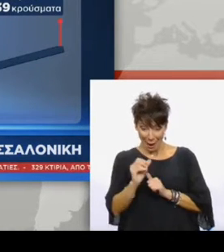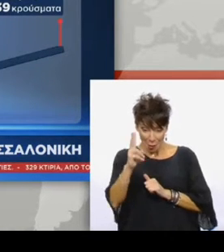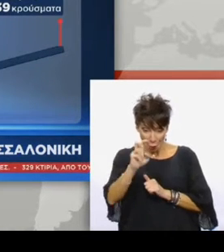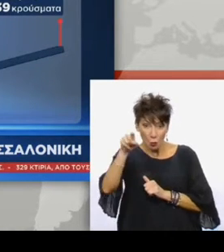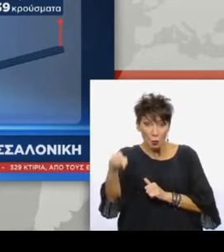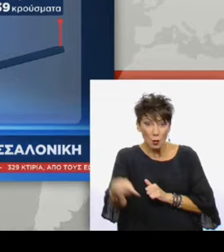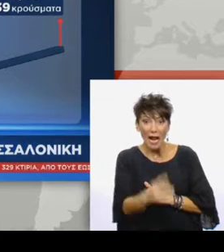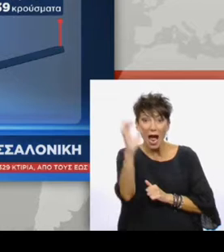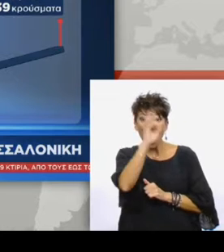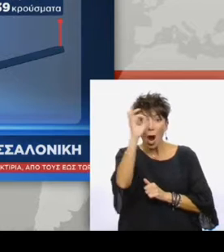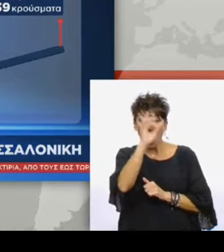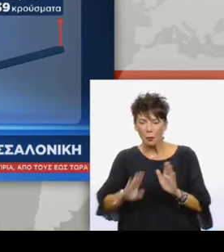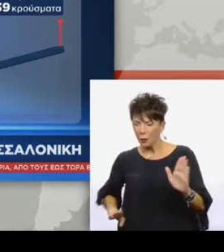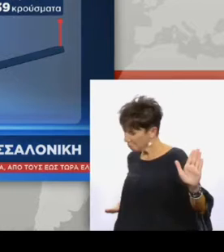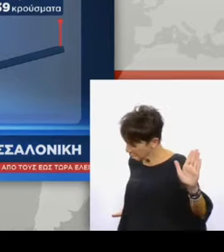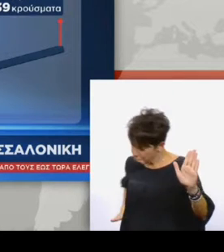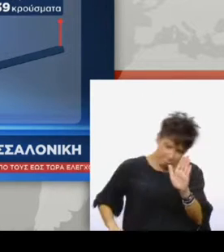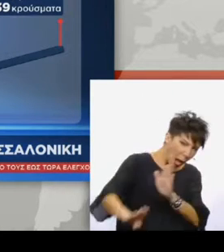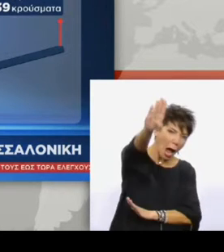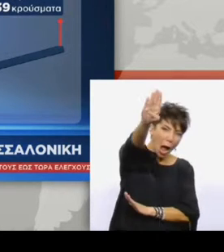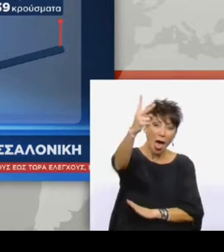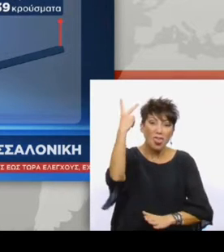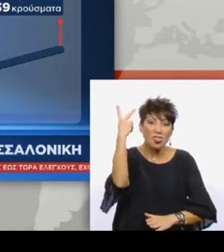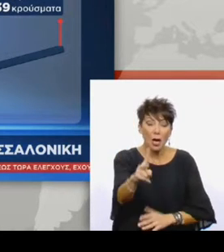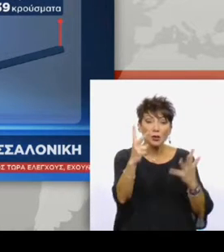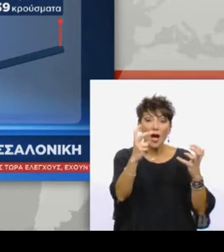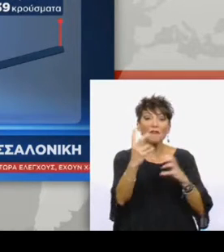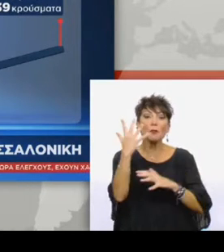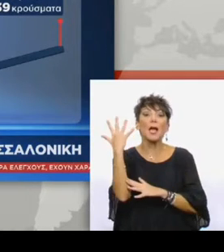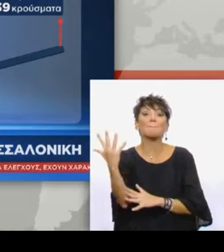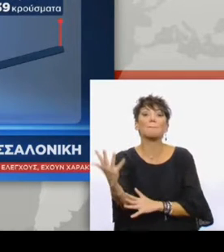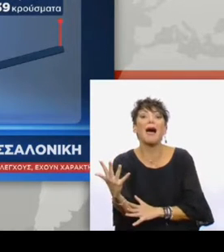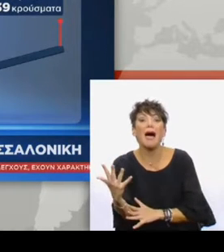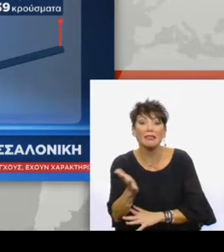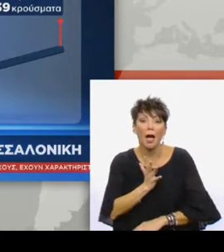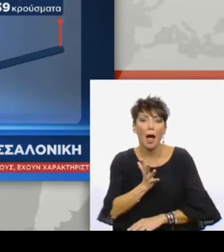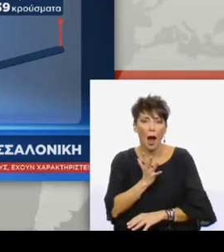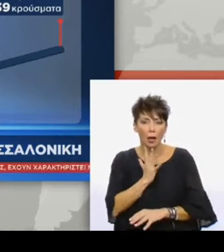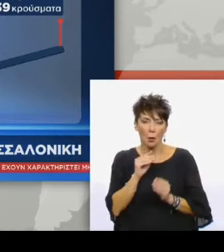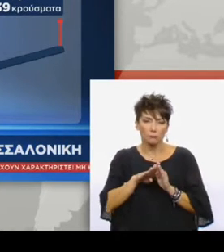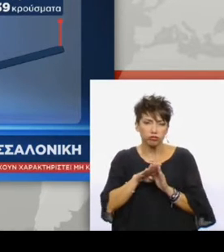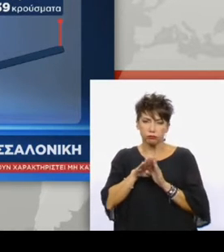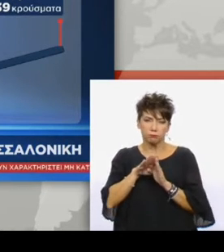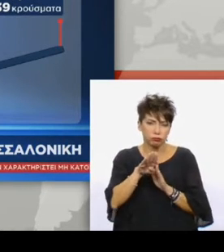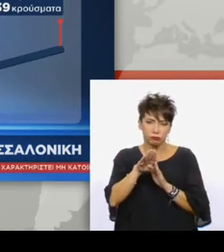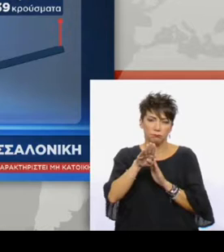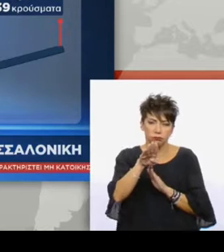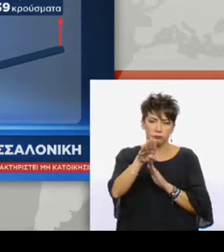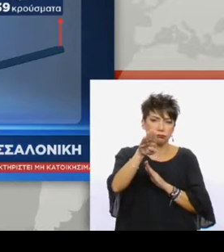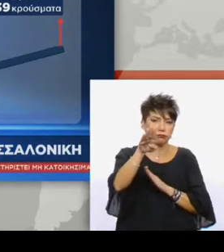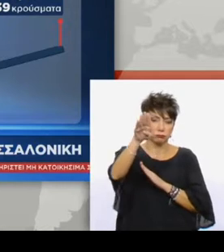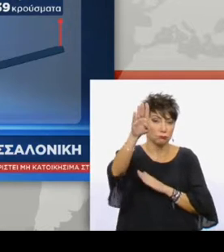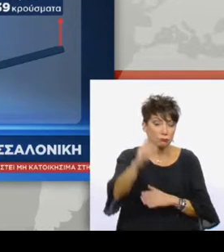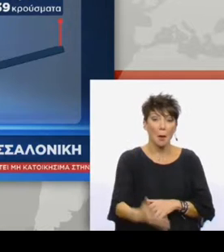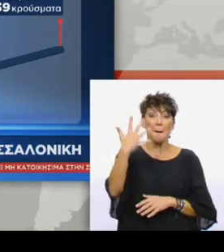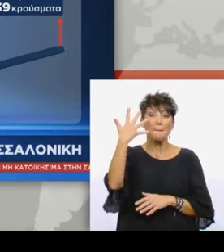29 Οκτωβρίου, το νούμερο είχε εκτοξευθεί στα 275. Και έπειτα, συνεχώς κλιμακωνόταν με 540